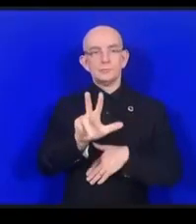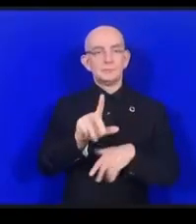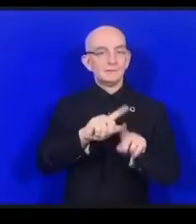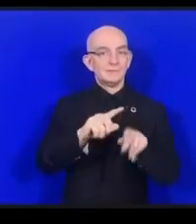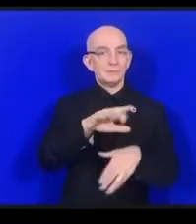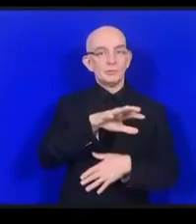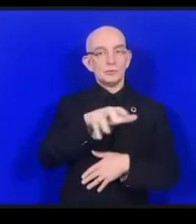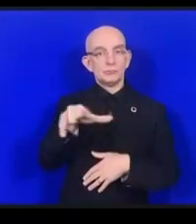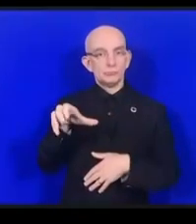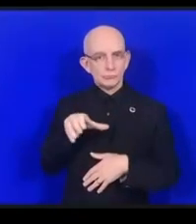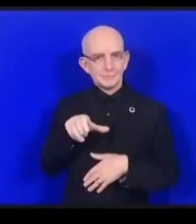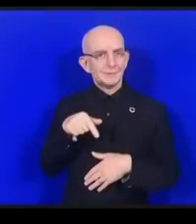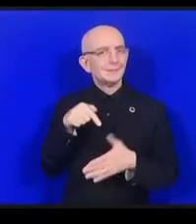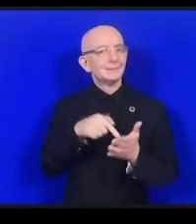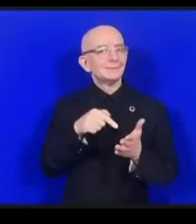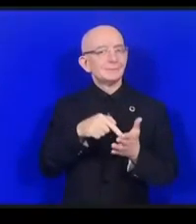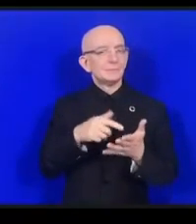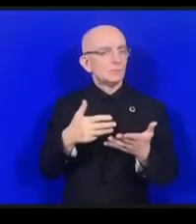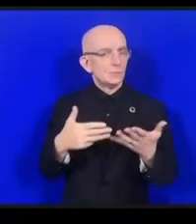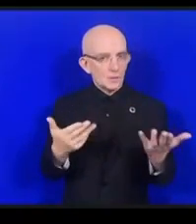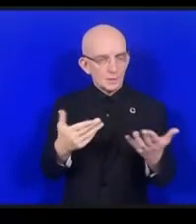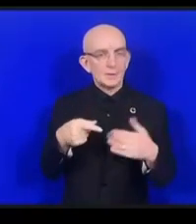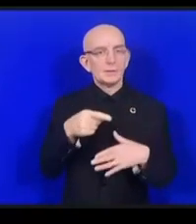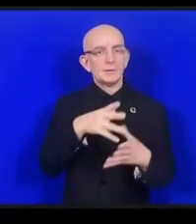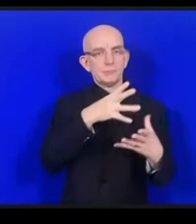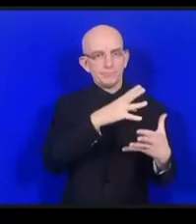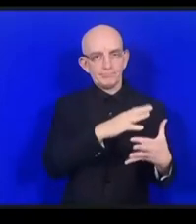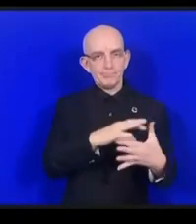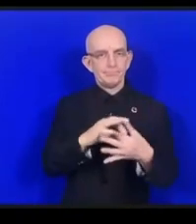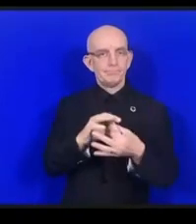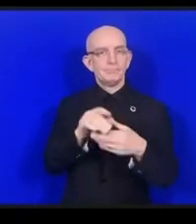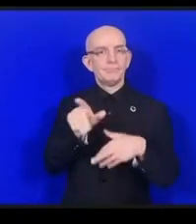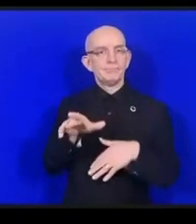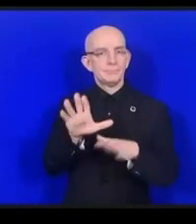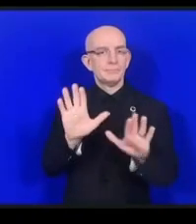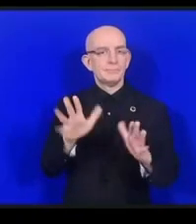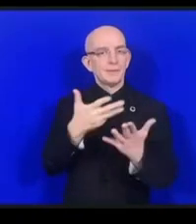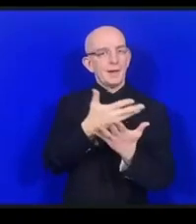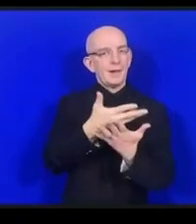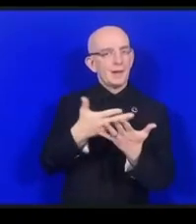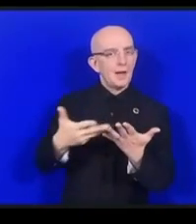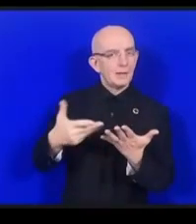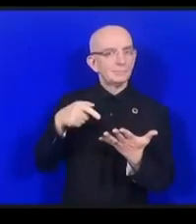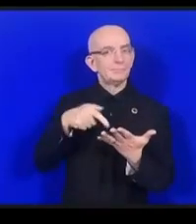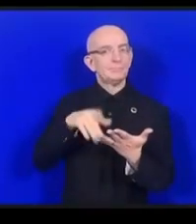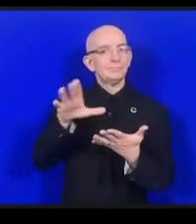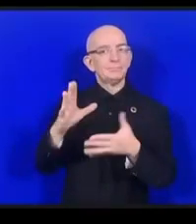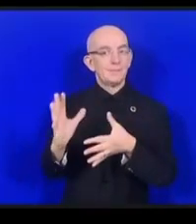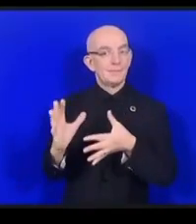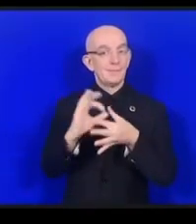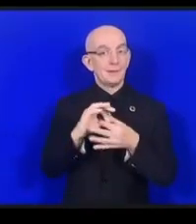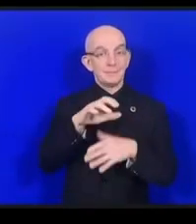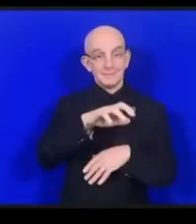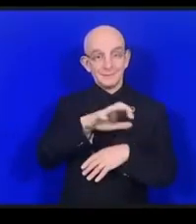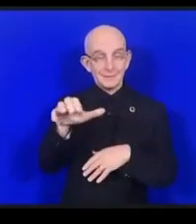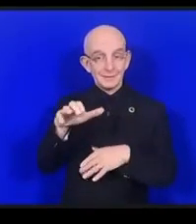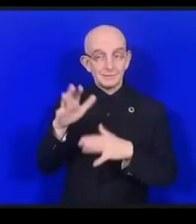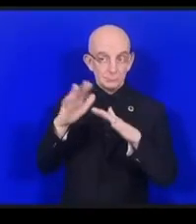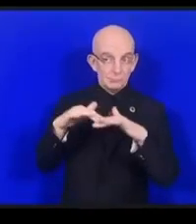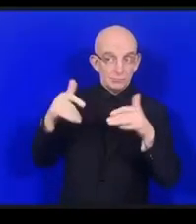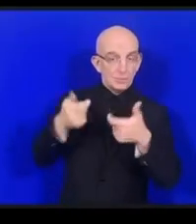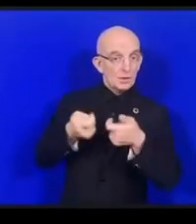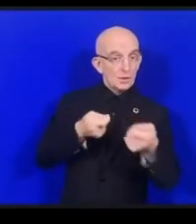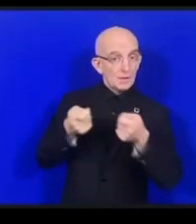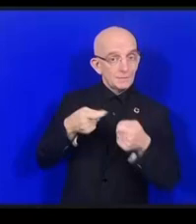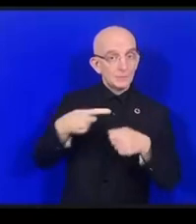この規範のレコメンデーションが元になっていますけれども教育という非常に重要な